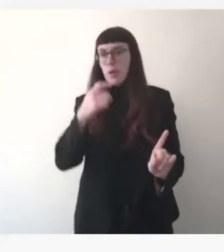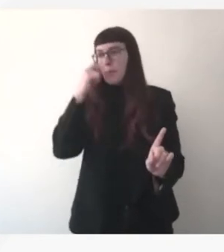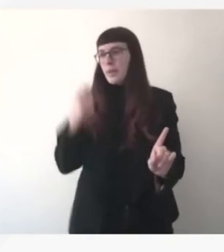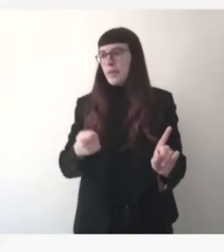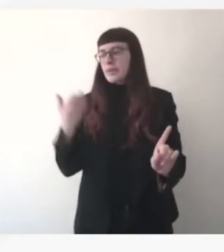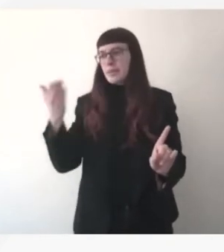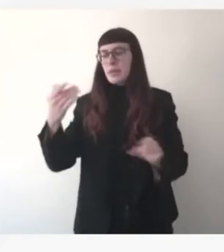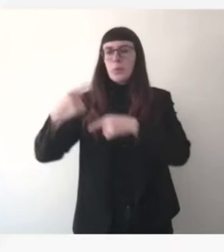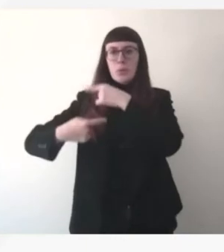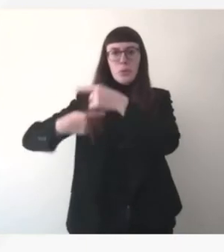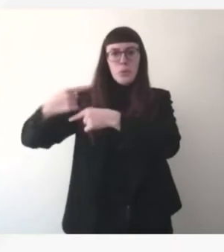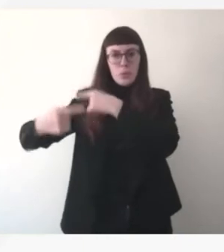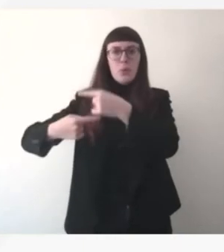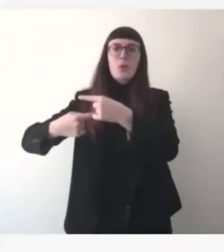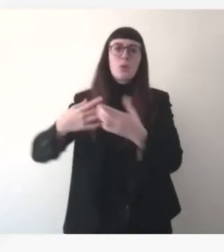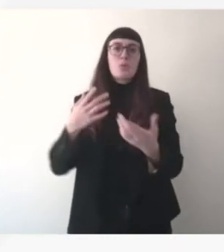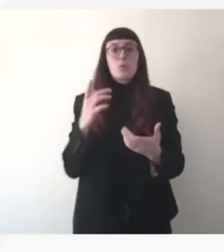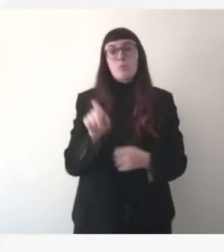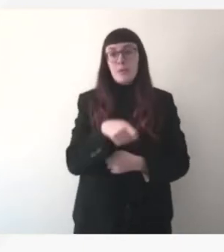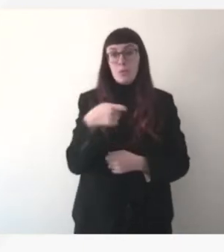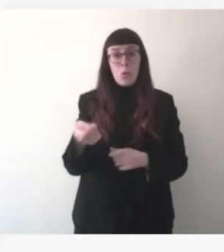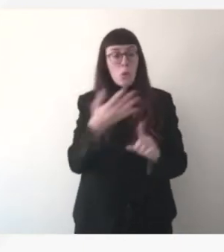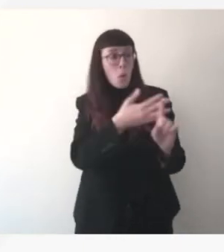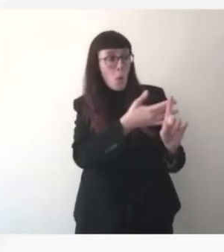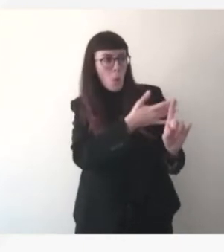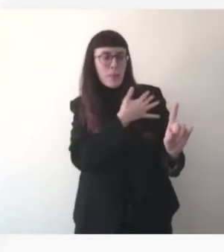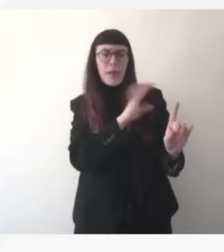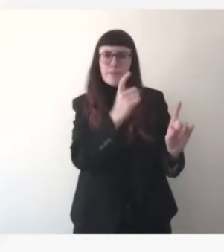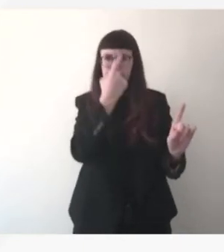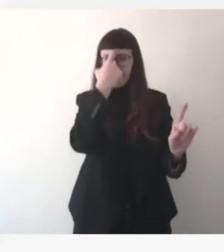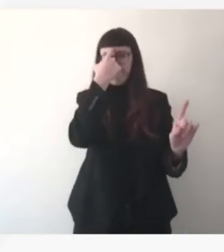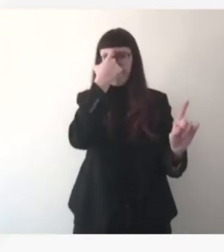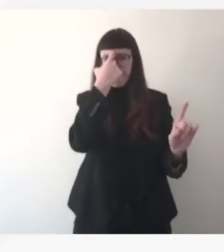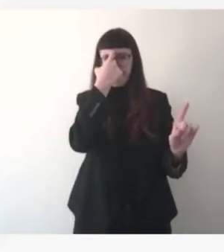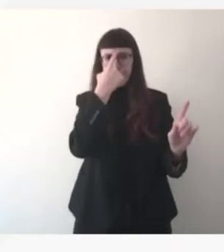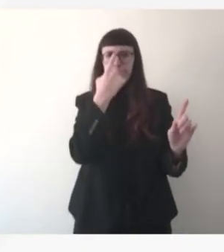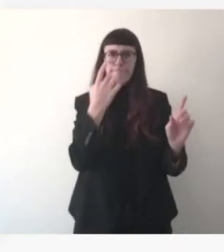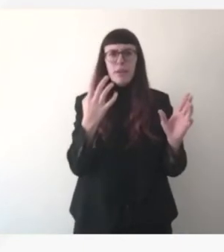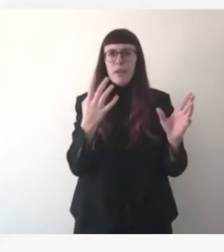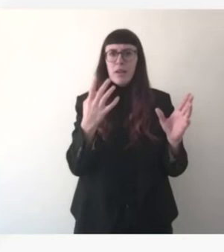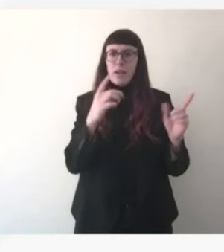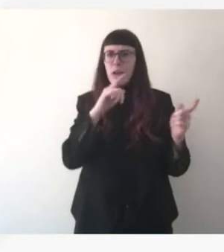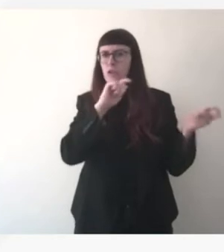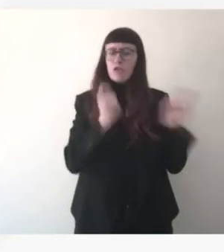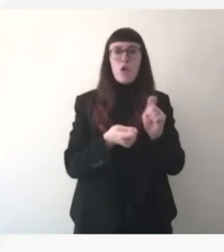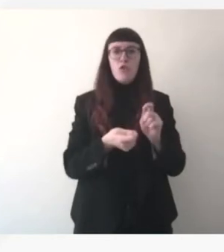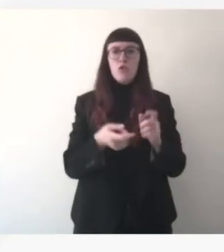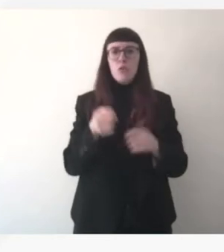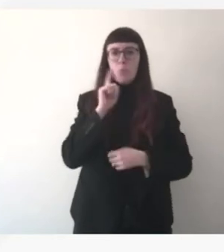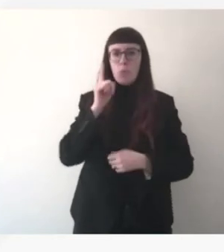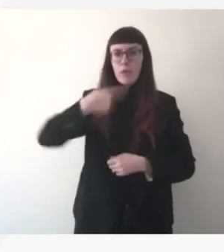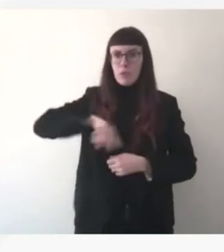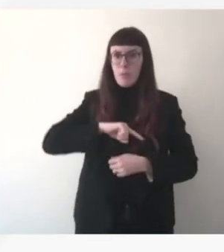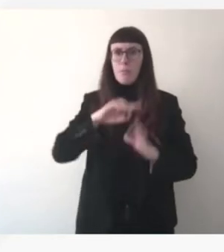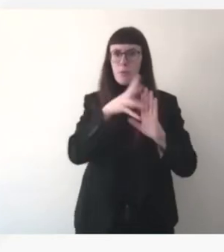contexte, d'abord on peut dire à changer l'agenda, je crois que la présidence française de l'Union européenne avait prévu, à juste titre,